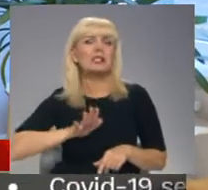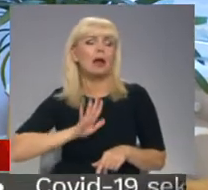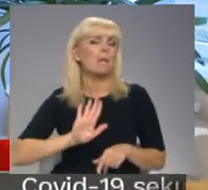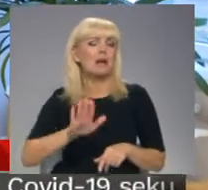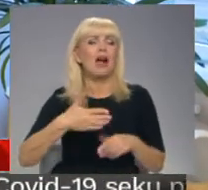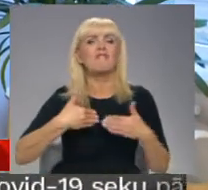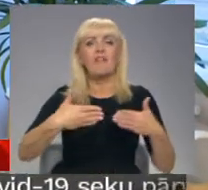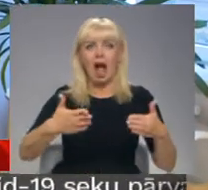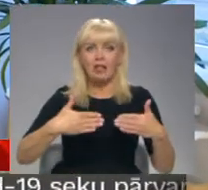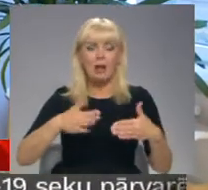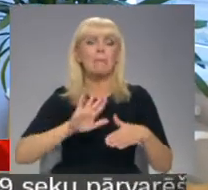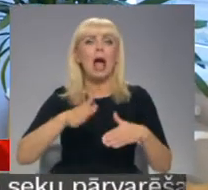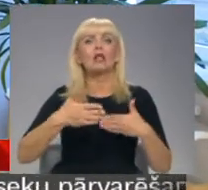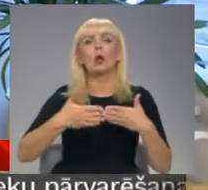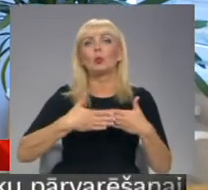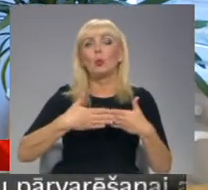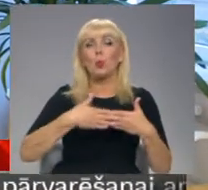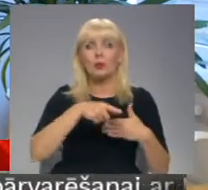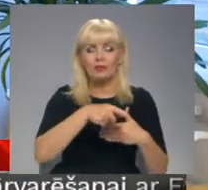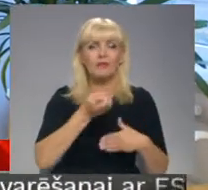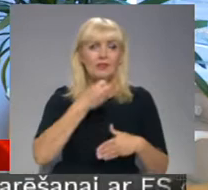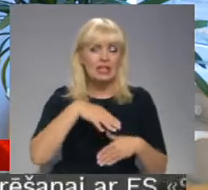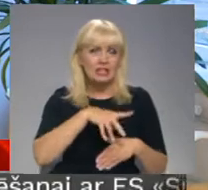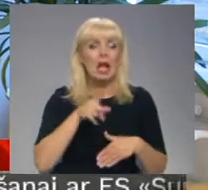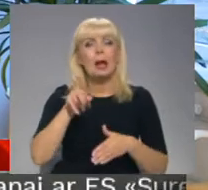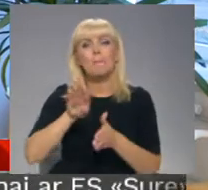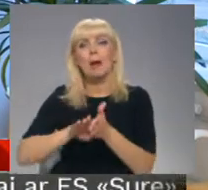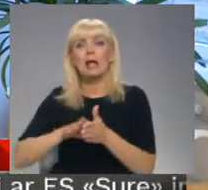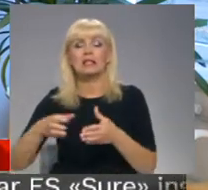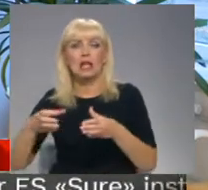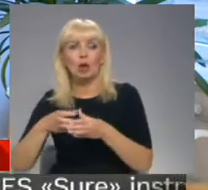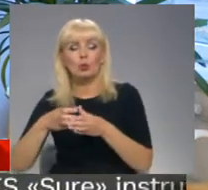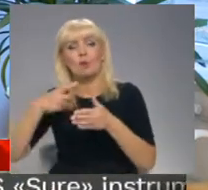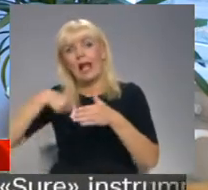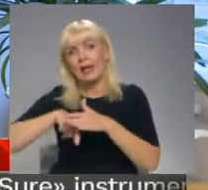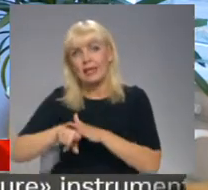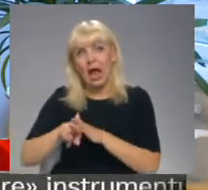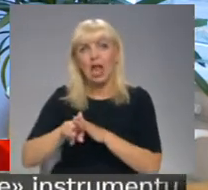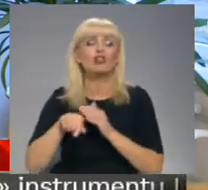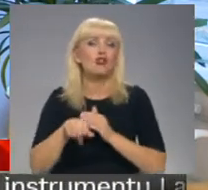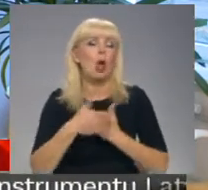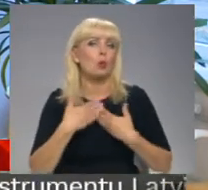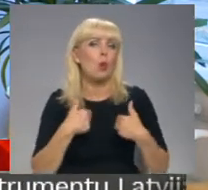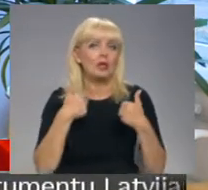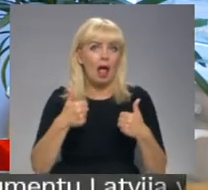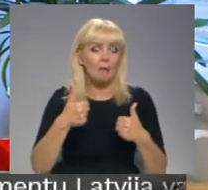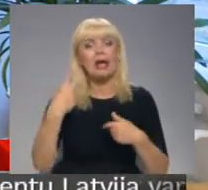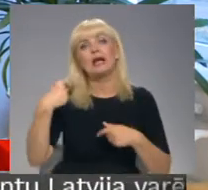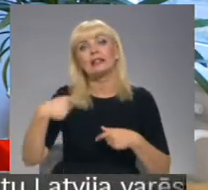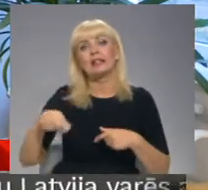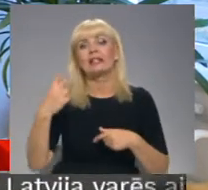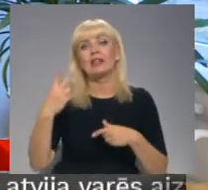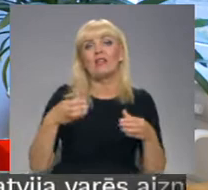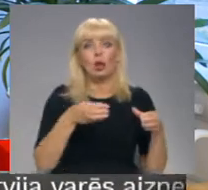Mums ir divas grupiņas vispār savieji, kas ir ļoti labi šī gadījumā. Divas grupiņas, protams,